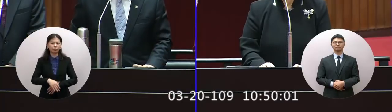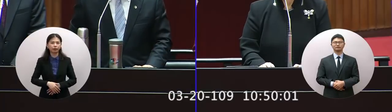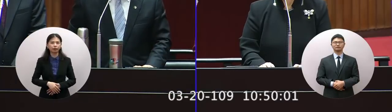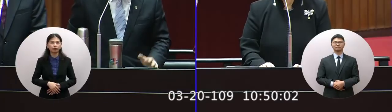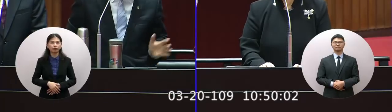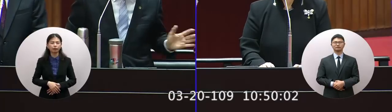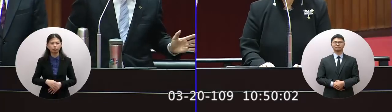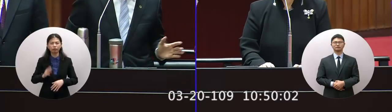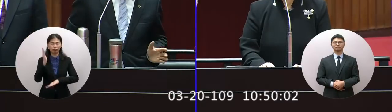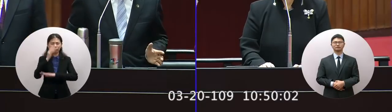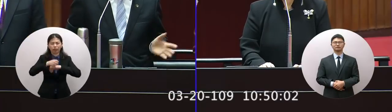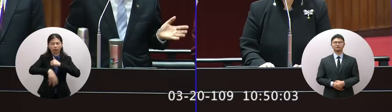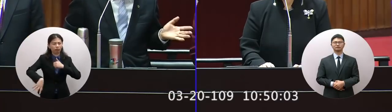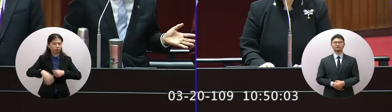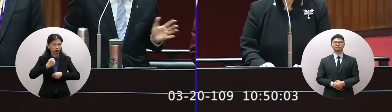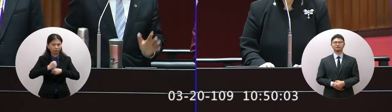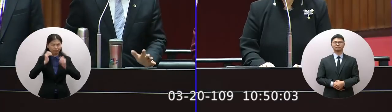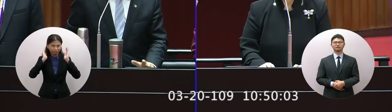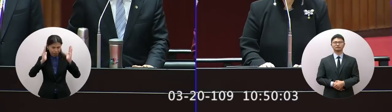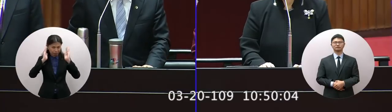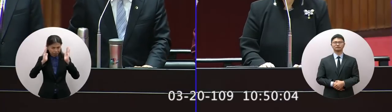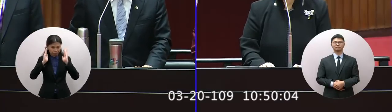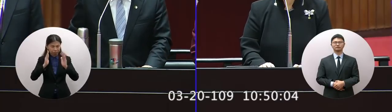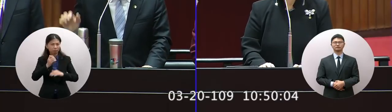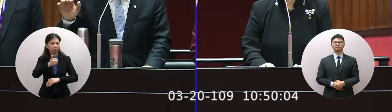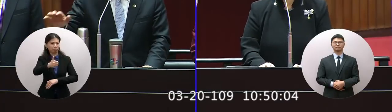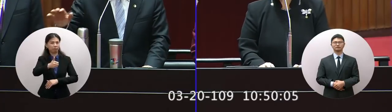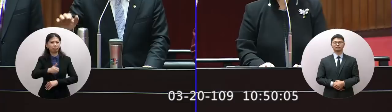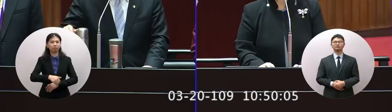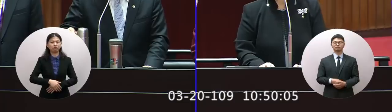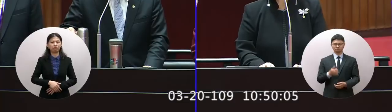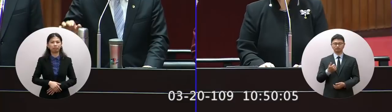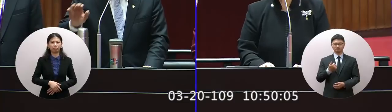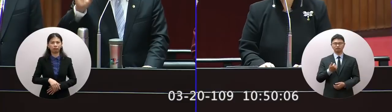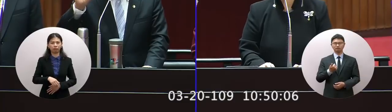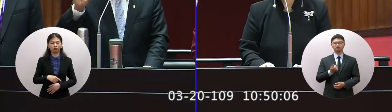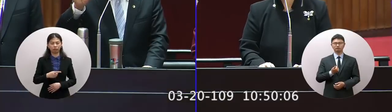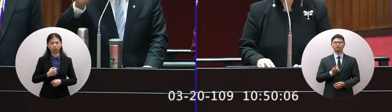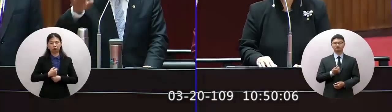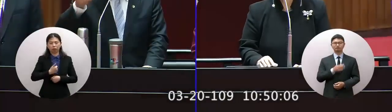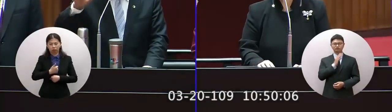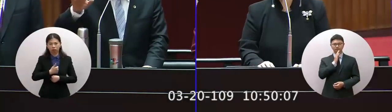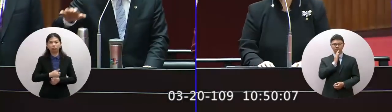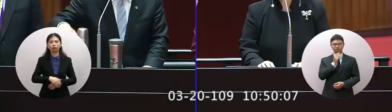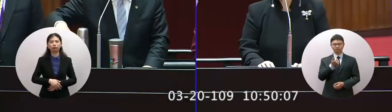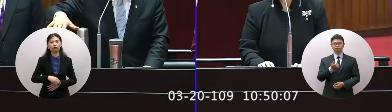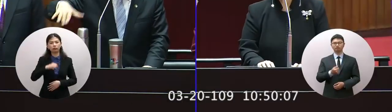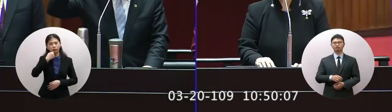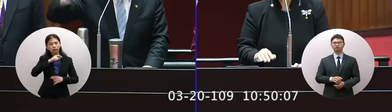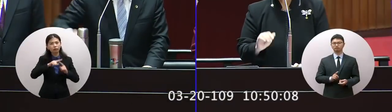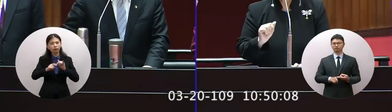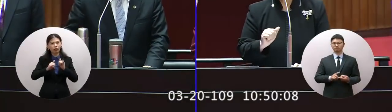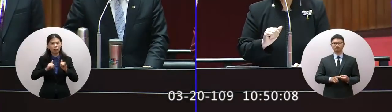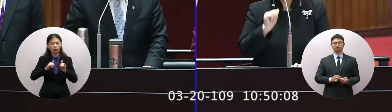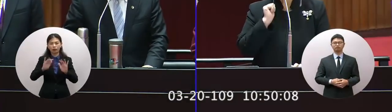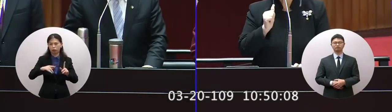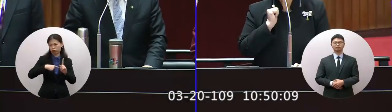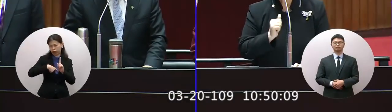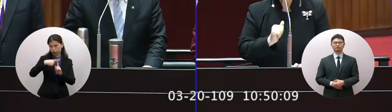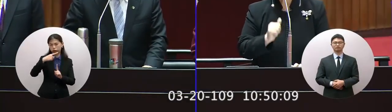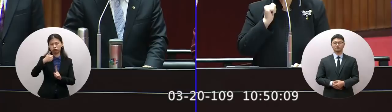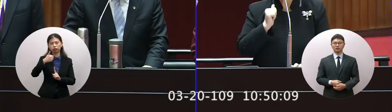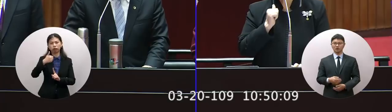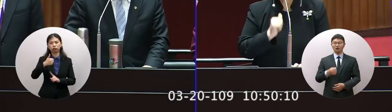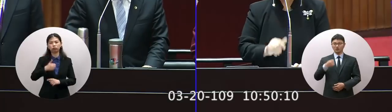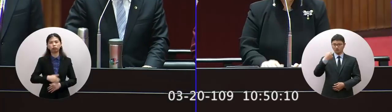部會當年都很要緊他們都很緊張大家辦到錢台灣人民現在很有居準台灣